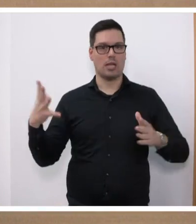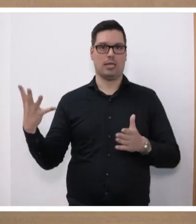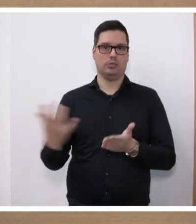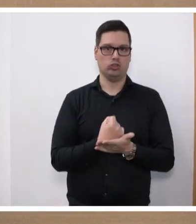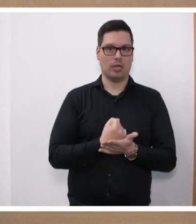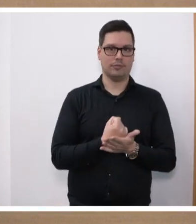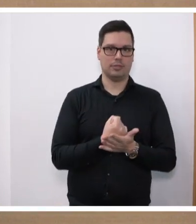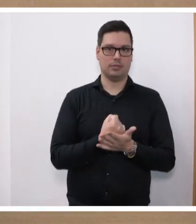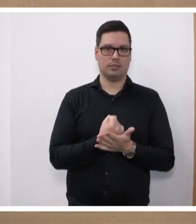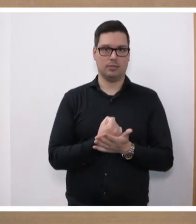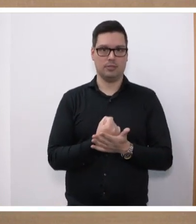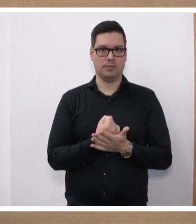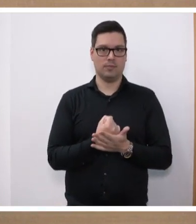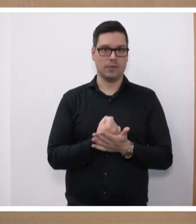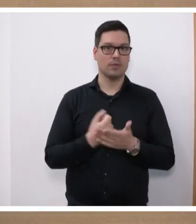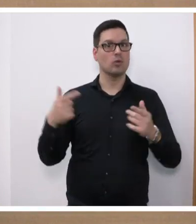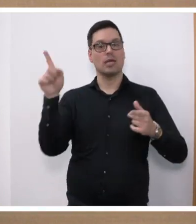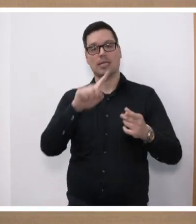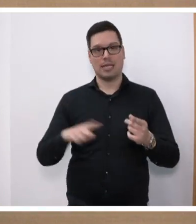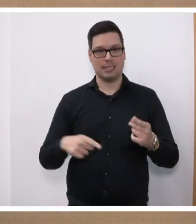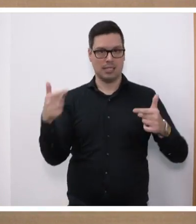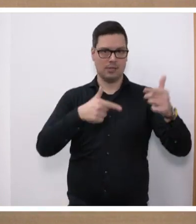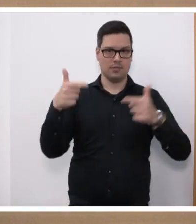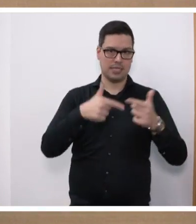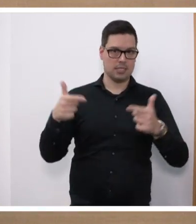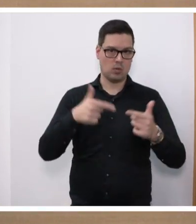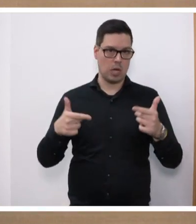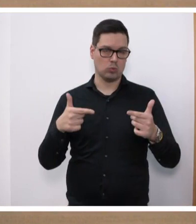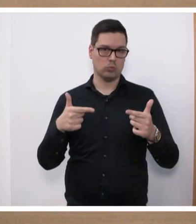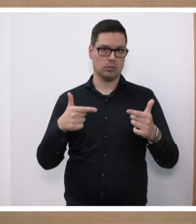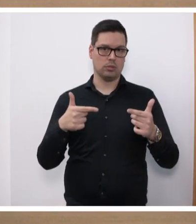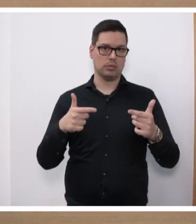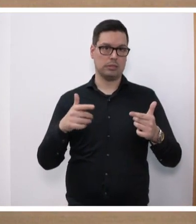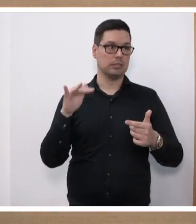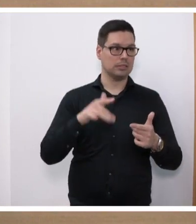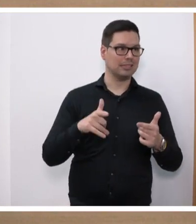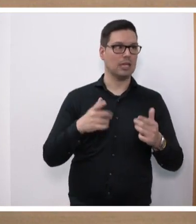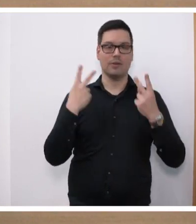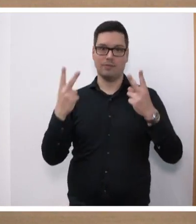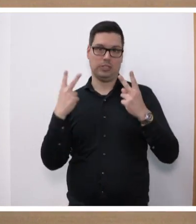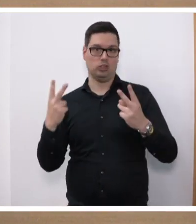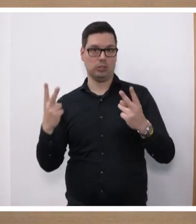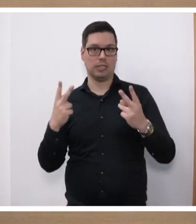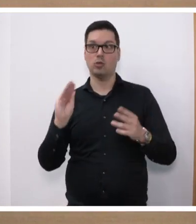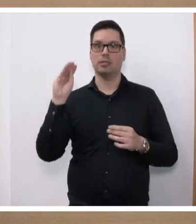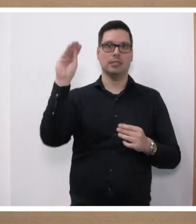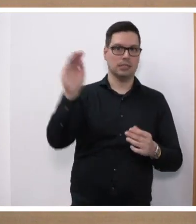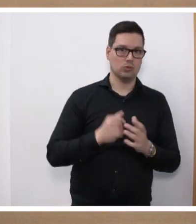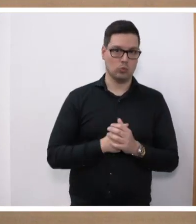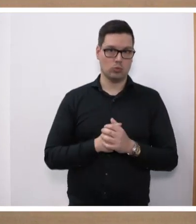sichere Basis der Energieversorgung unserer Wirtschaft, weil das ein ganz notwendiger Beitrag ist, um auch in Zukunft,